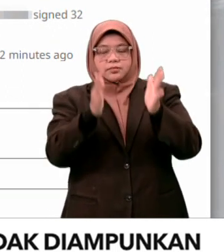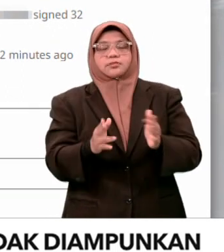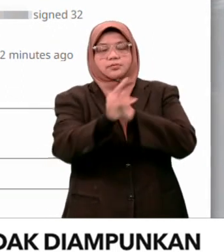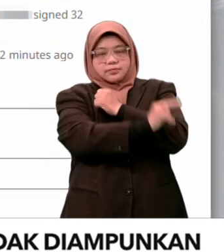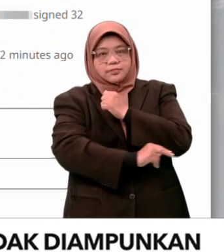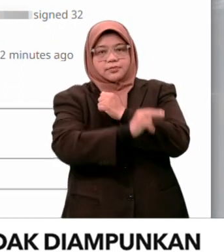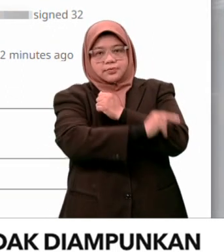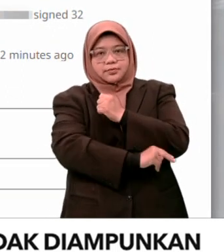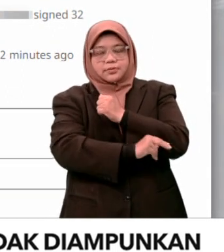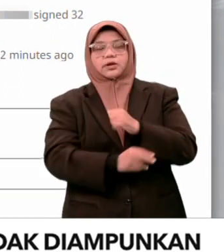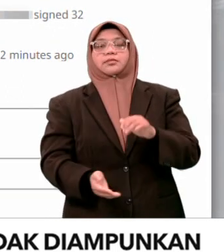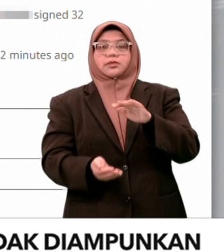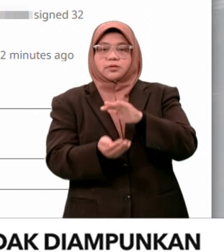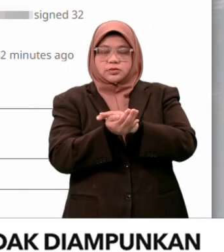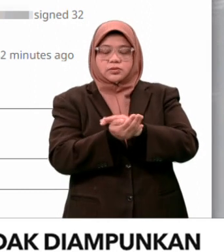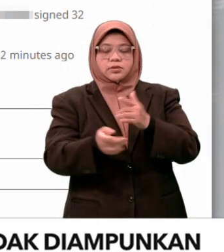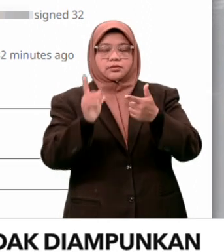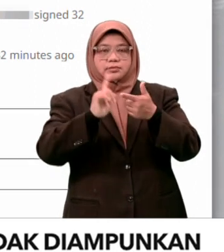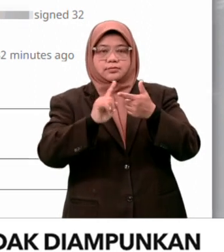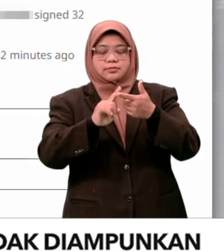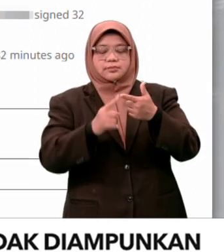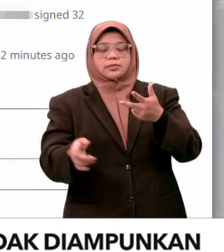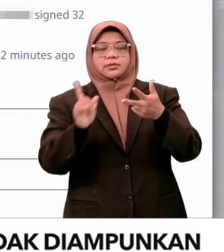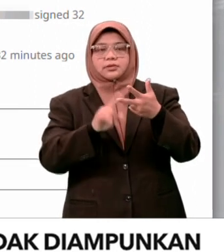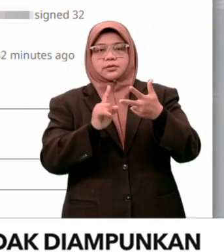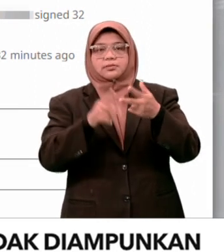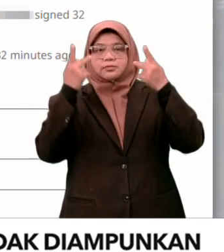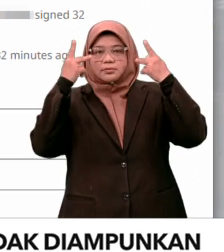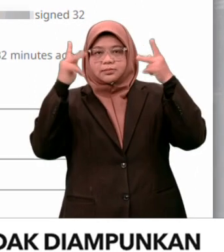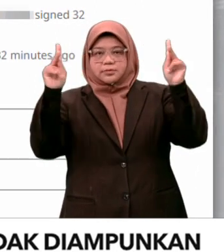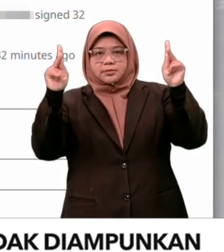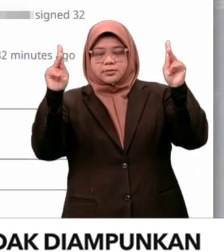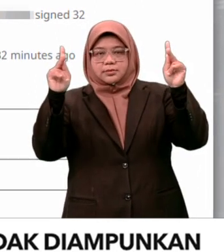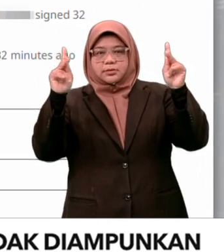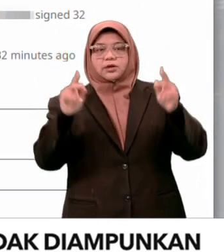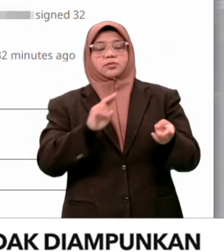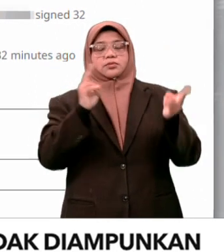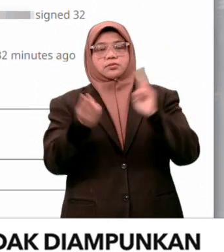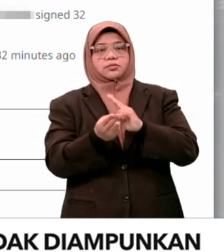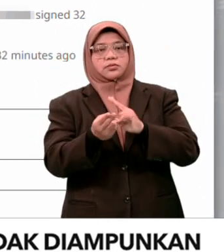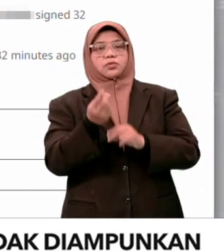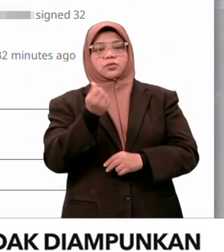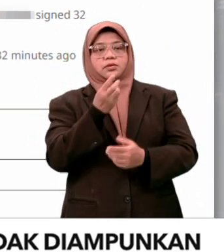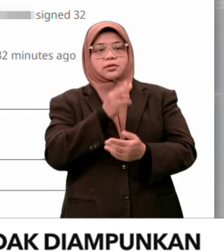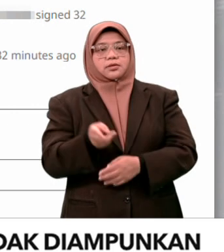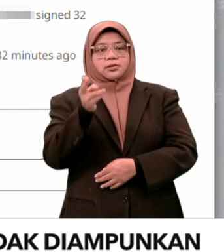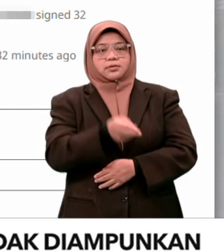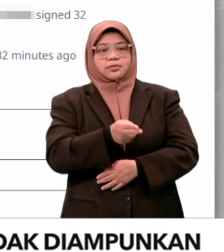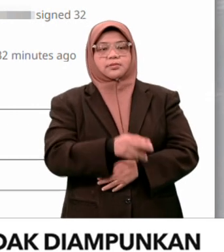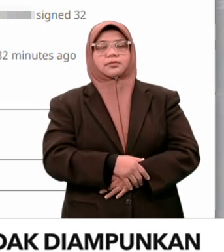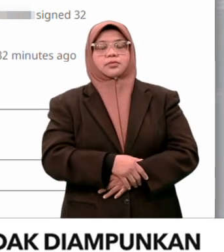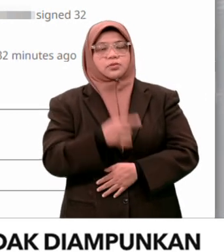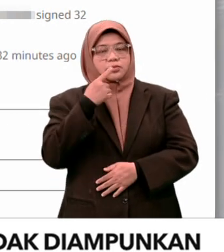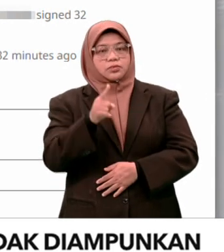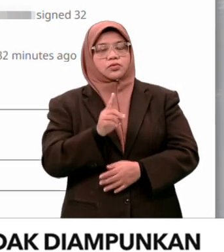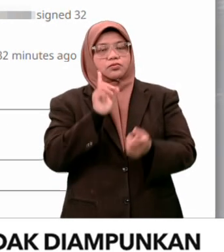Suruhanjaya Pencegahan Rasuah Malaysia SPRM dan Pengarah Pesuruh Jaya Pencegahan Pengubahan Ruang Haram atau AMLA SPRM